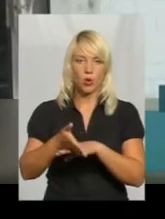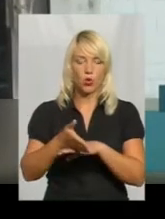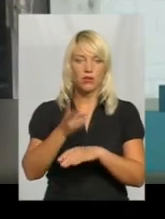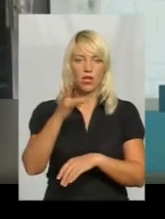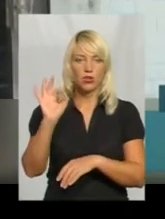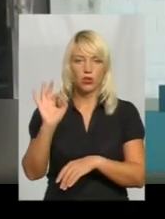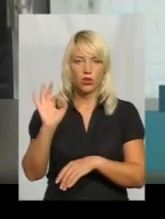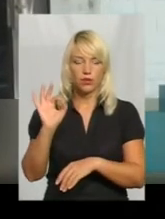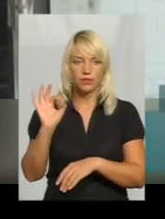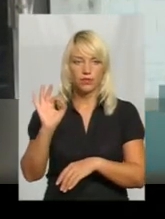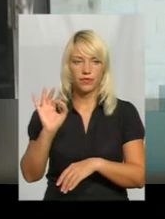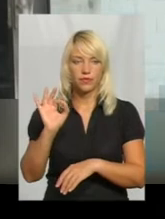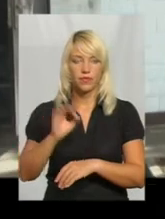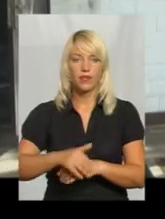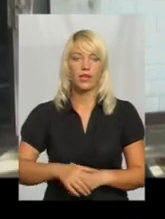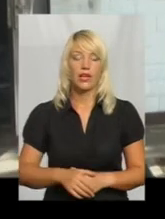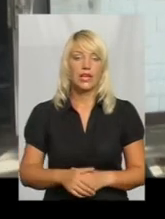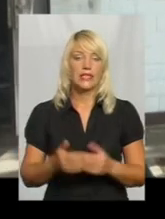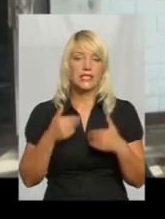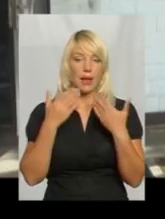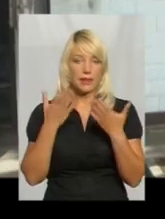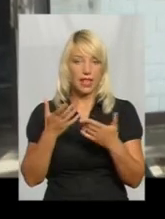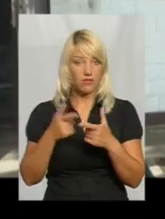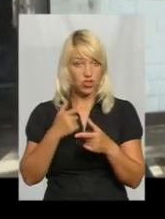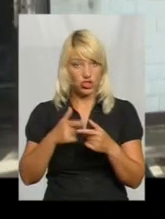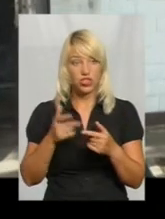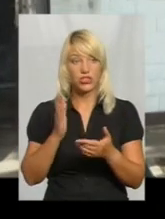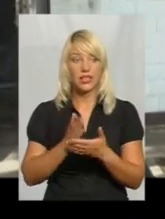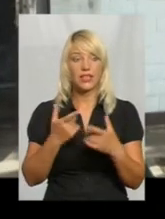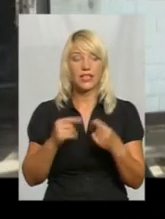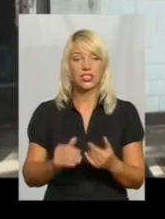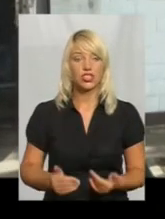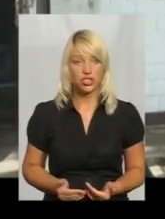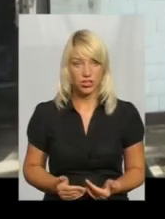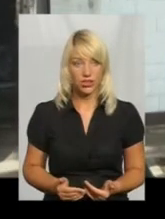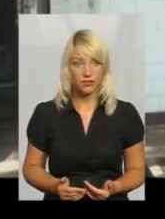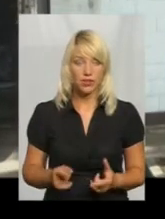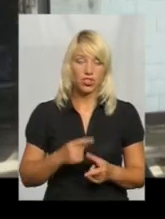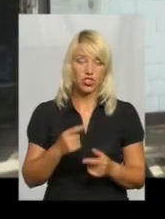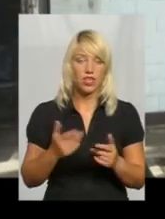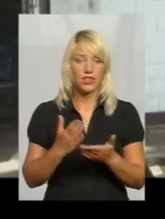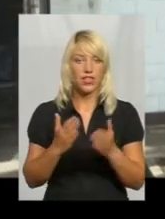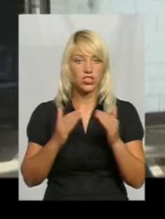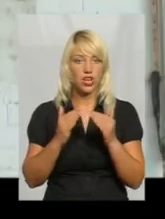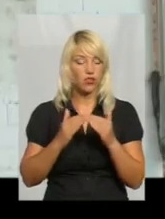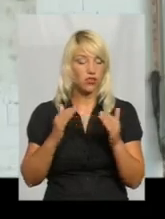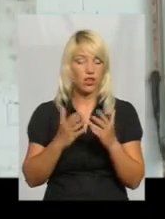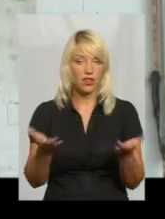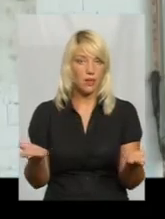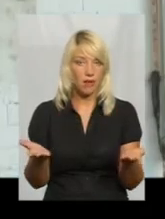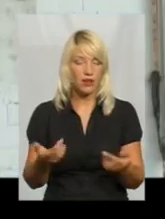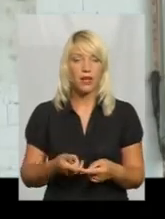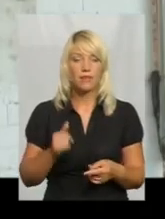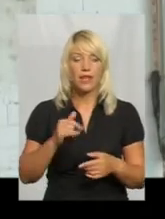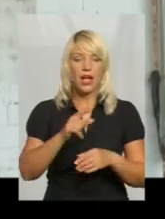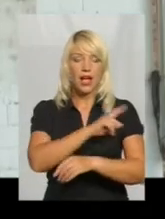але запитав, чи є де жити, чи є жилье. Жилья немає. Амбулаторія